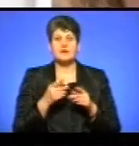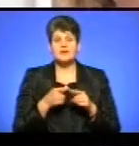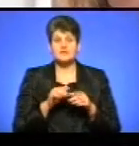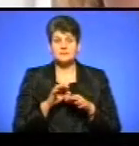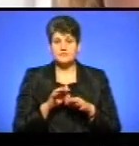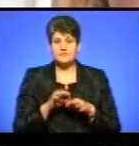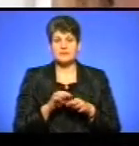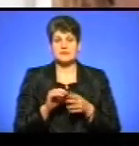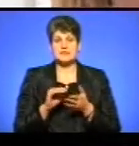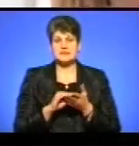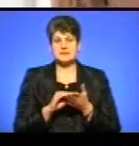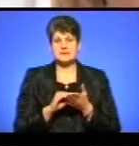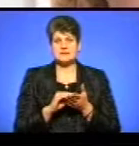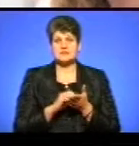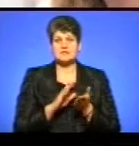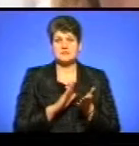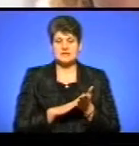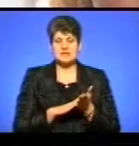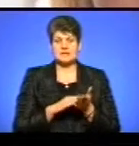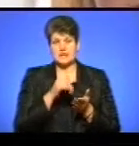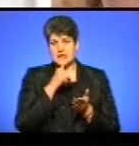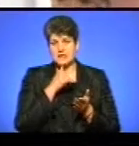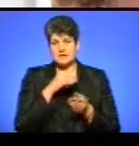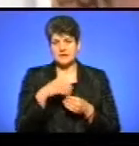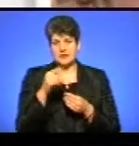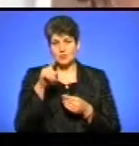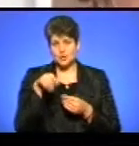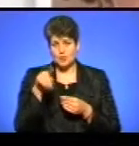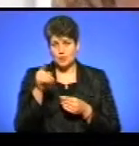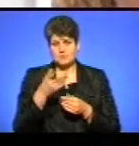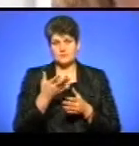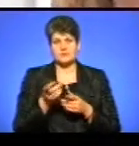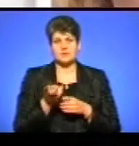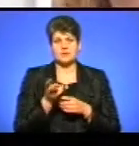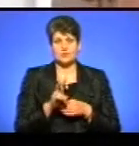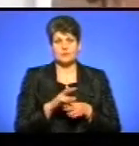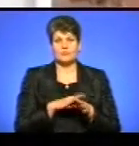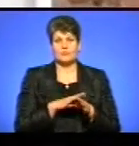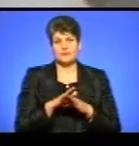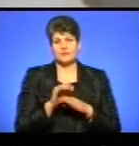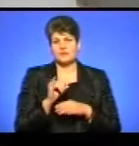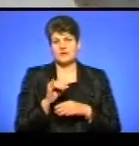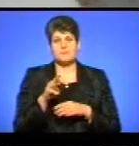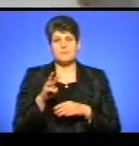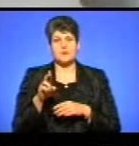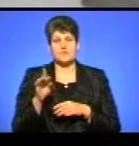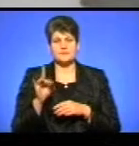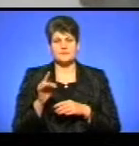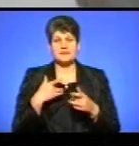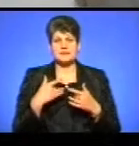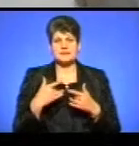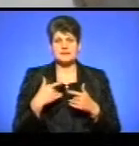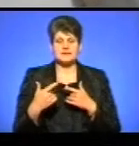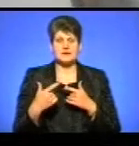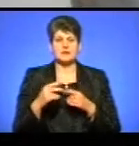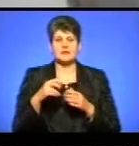записувалися, звісно, на кастинг до нас, ми надаємо номер і так далі. І просто в них вже проходять, і тут повністю імпровізація. Сценарій до фільму